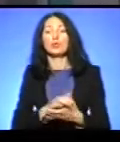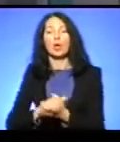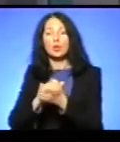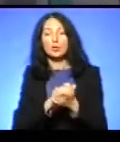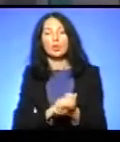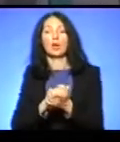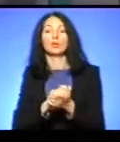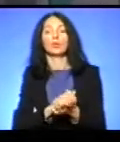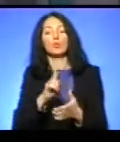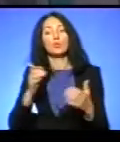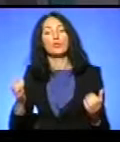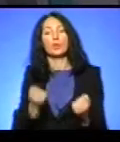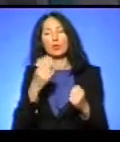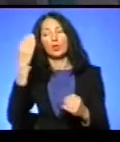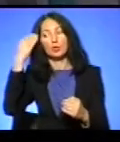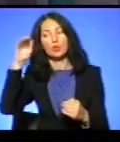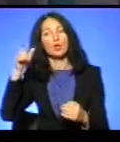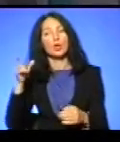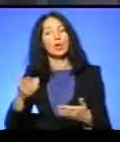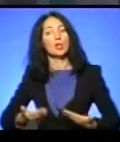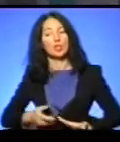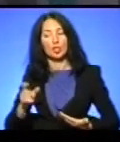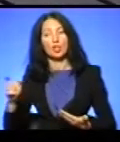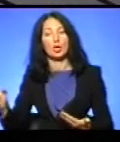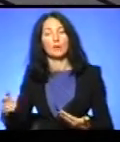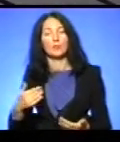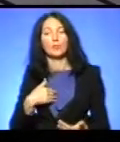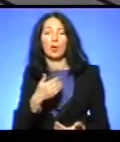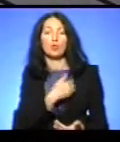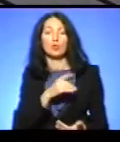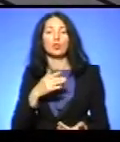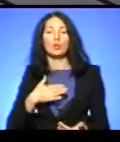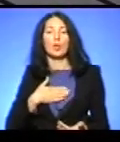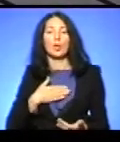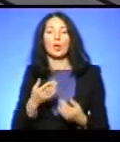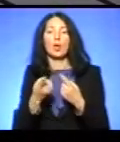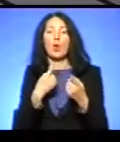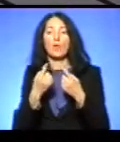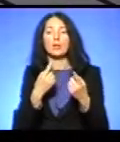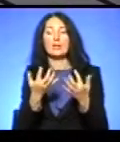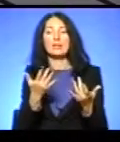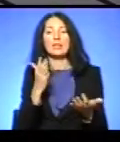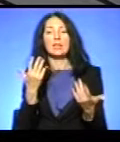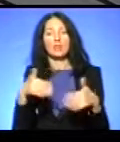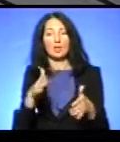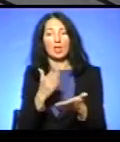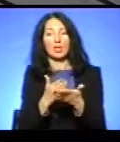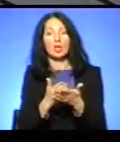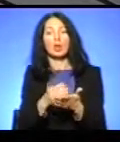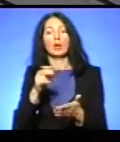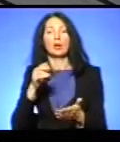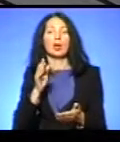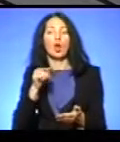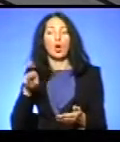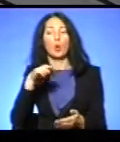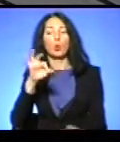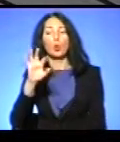для того, щоб врятувати чужого життя. Я хочу, щоб ми десь приблизно мовою цифр говорили, скільки вже є потенційних донорів,